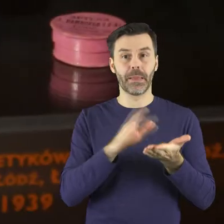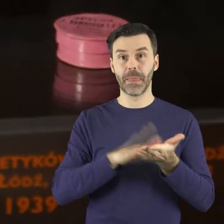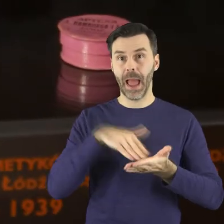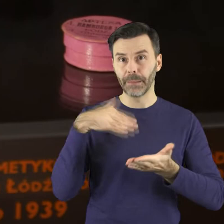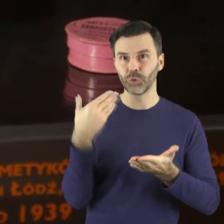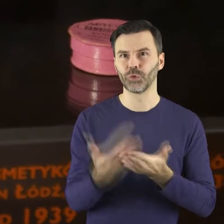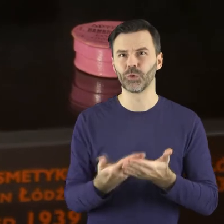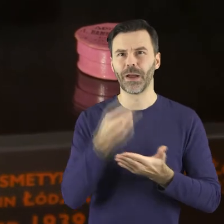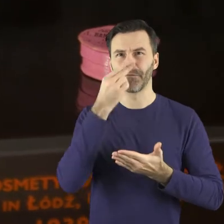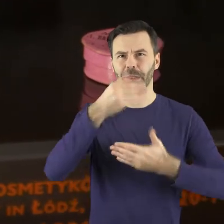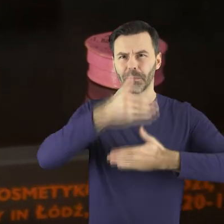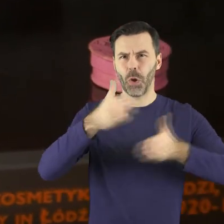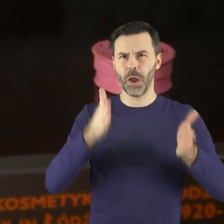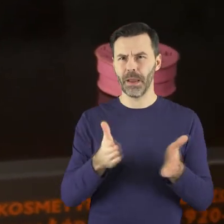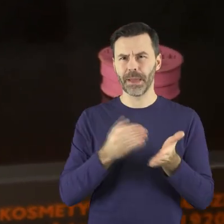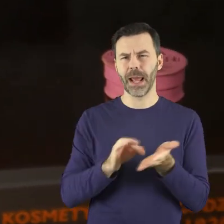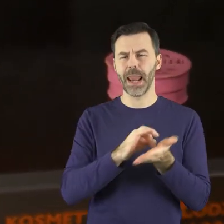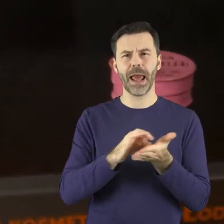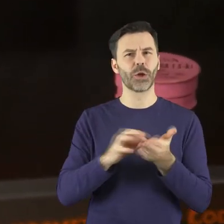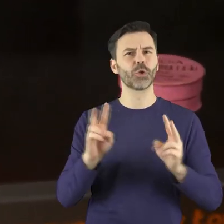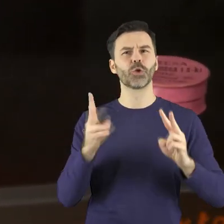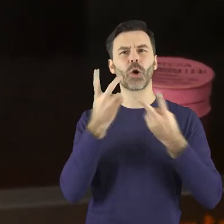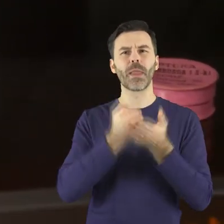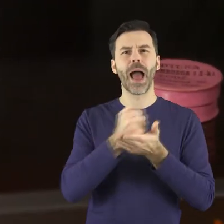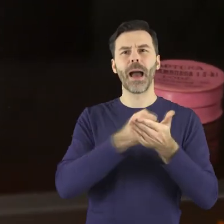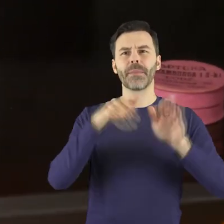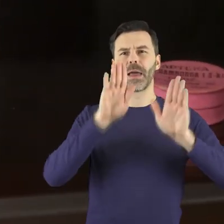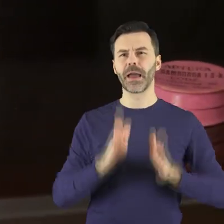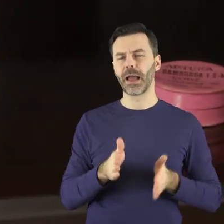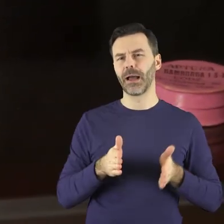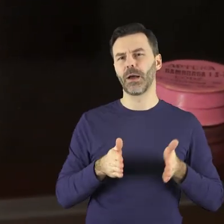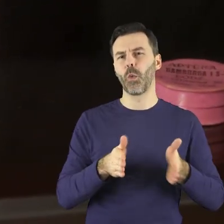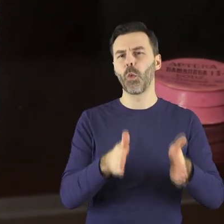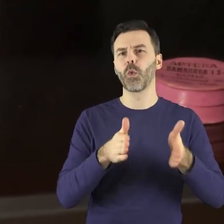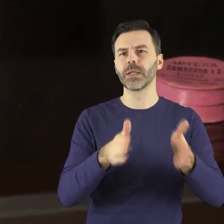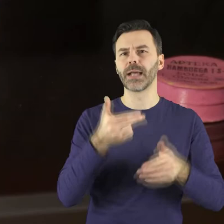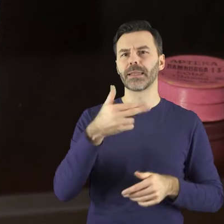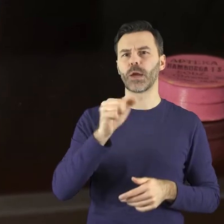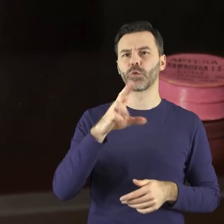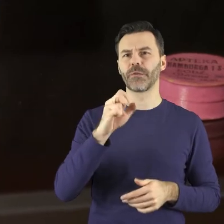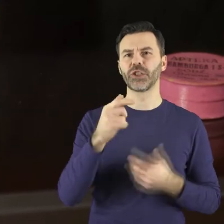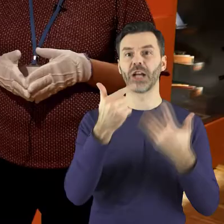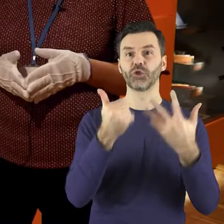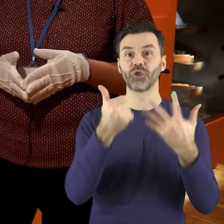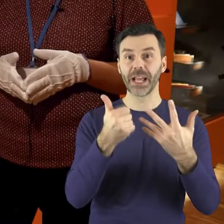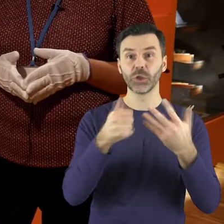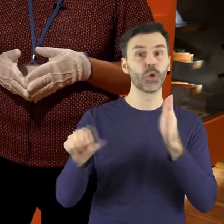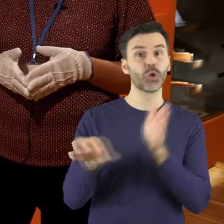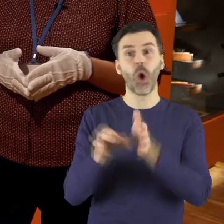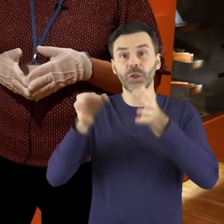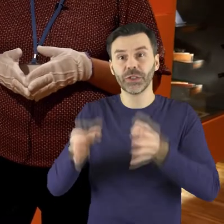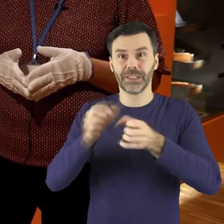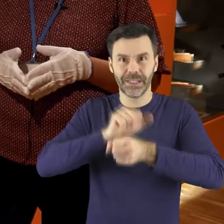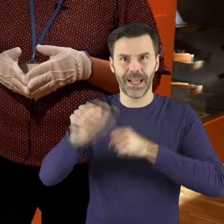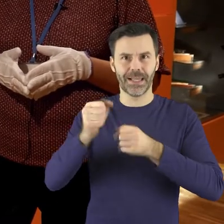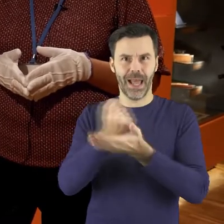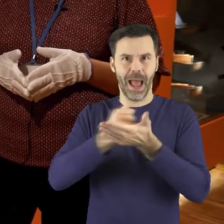Jako przykład mogą posłużyć pojemniki na lekarstwa z łódzkich aptek. Jedna znajdowała się przy ulicy Narutowicza 6 i do dziś w tym